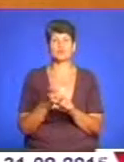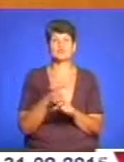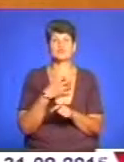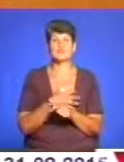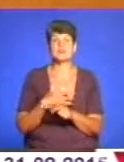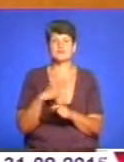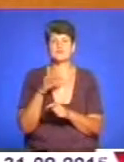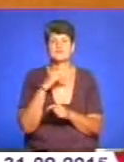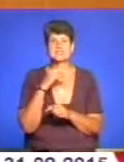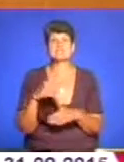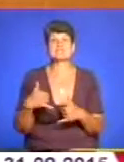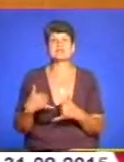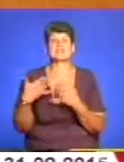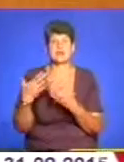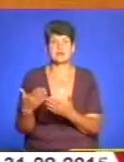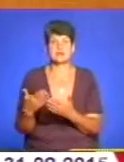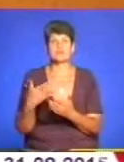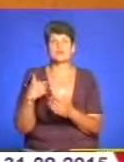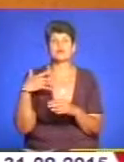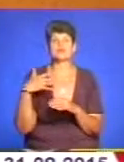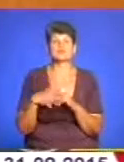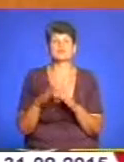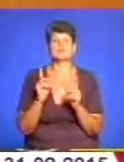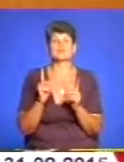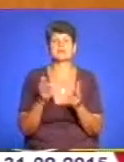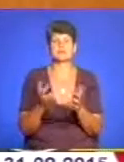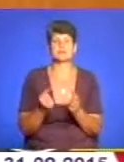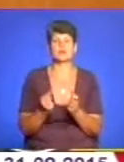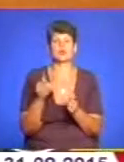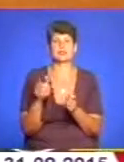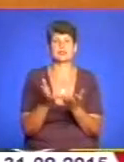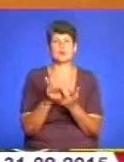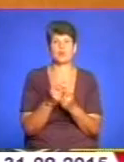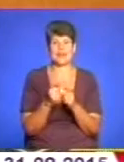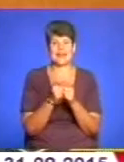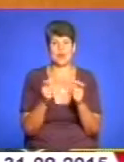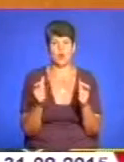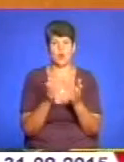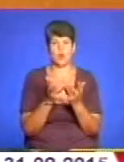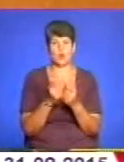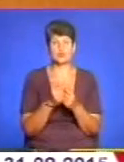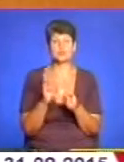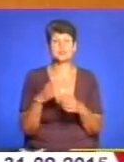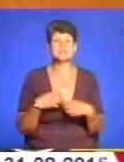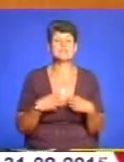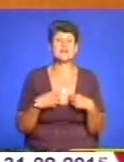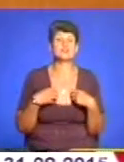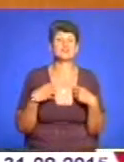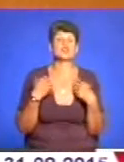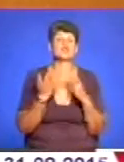щоб всі звертались, бо я так розумію, що тільки отримають люди на руки рахунок, в нас будуть черги страшні по